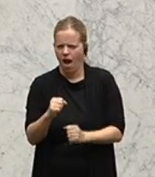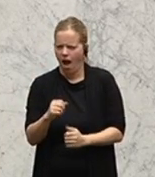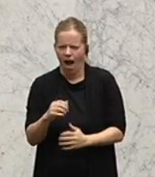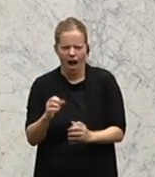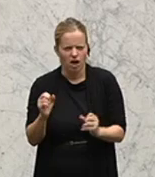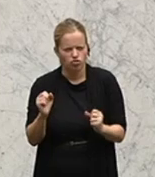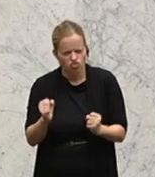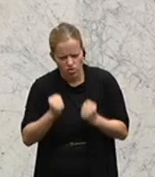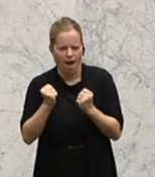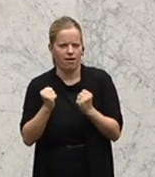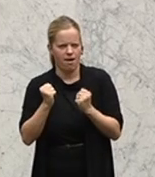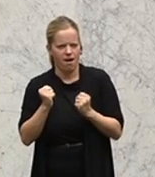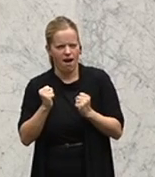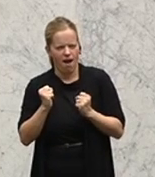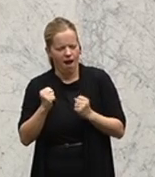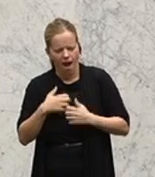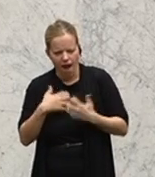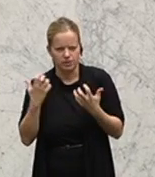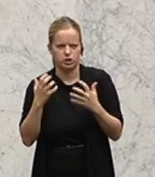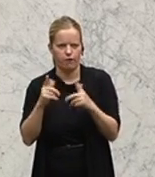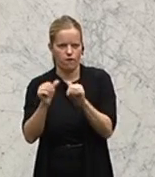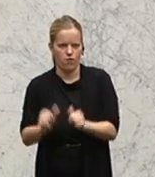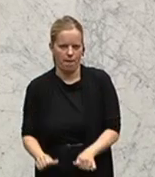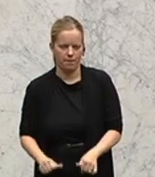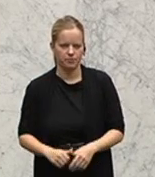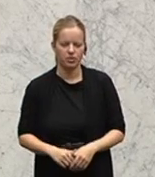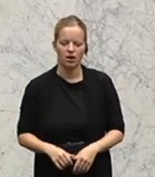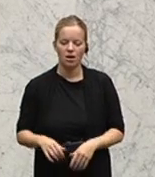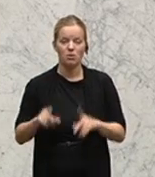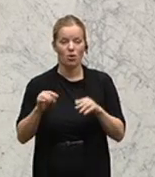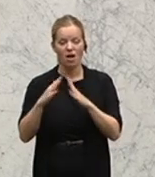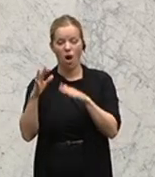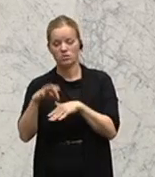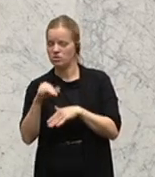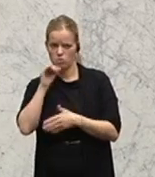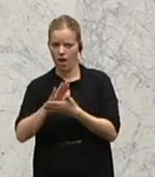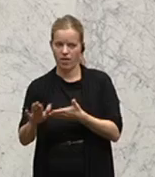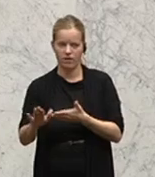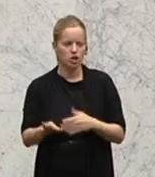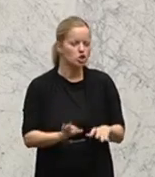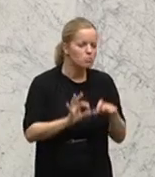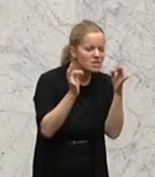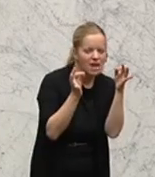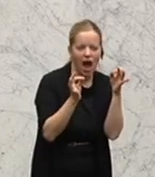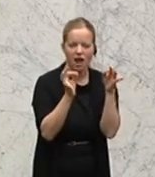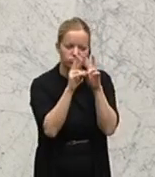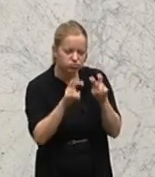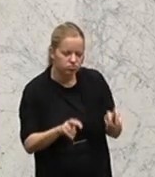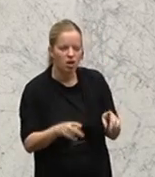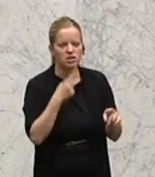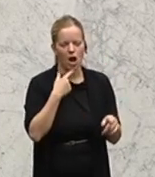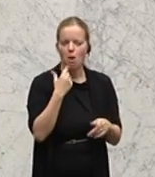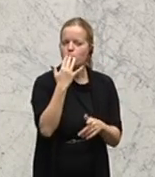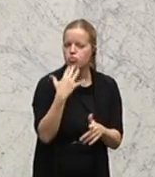hat es nicht so leicht, wie manchmal der Spezialhygieniker, der praktisch Blutproben machen kann und dann sieben Tage später